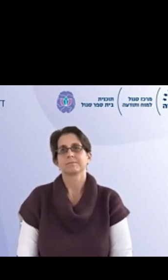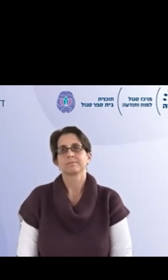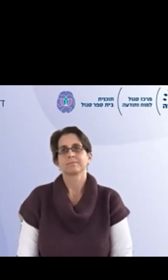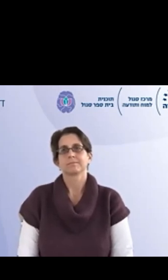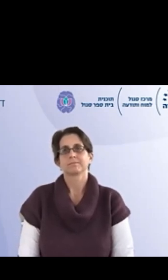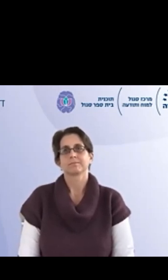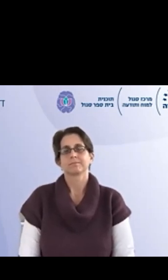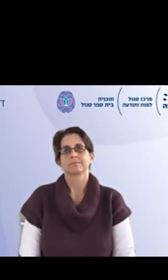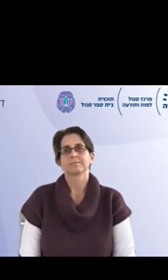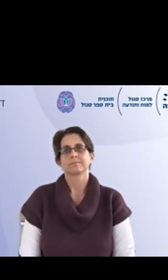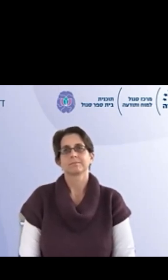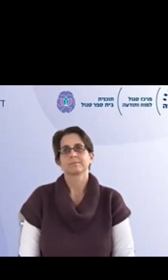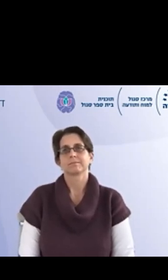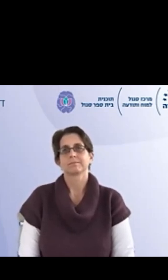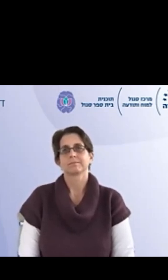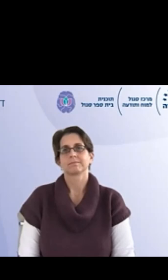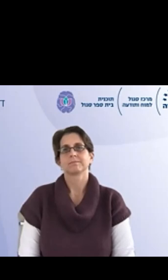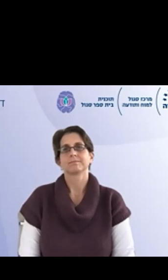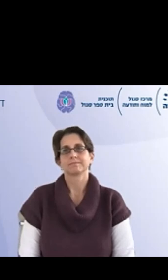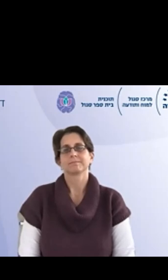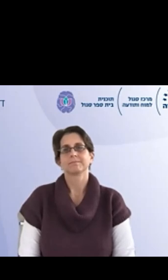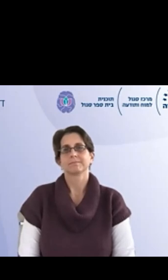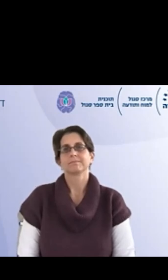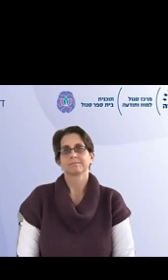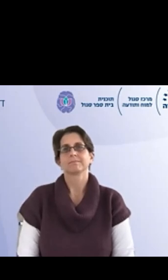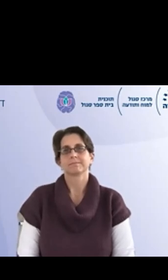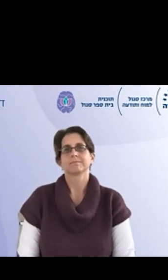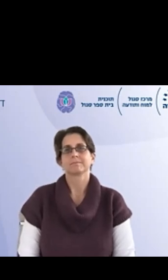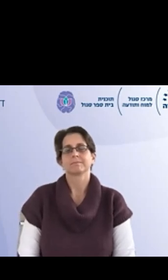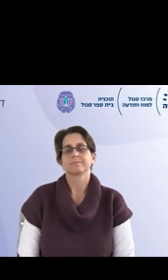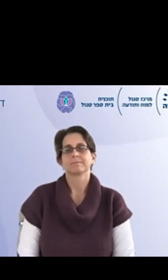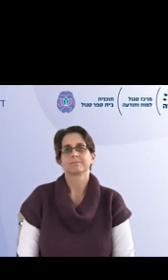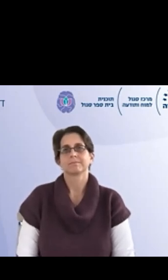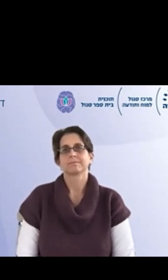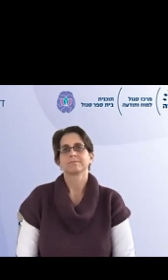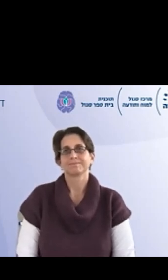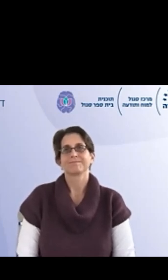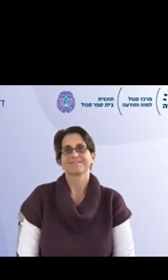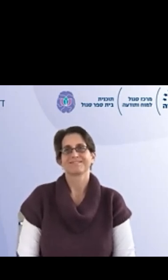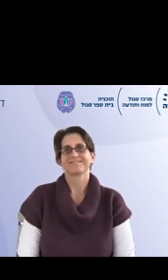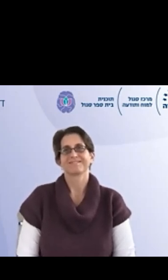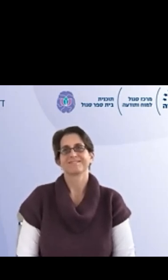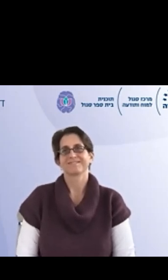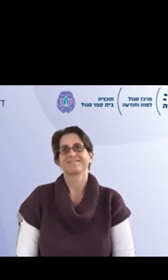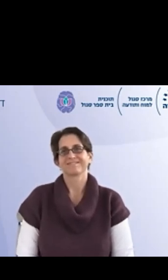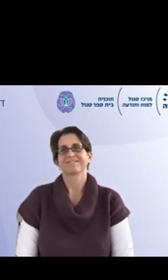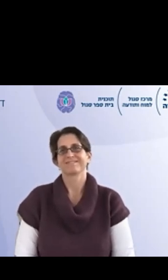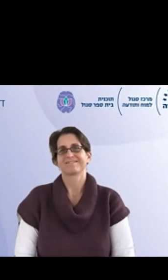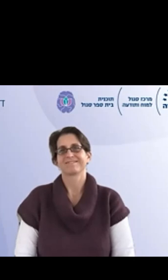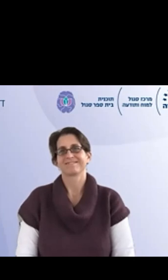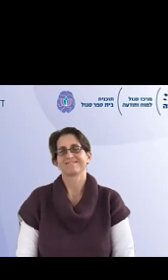שב למה יושבים שם מה צריך אז אנחנו באמת ככה הבאנו עכשיו את זה לשטח ותוך כדי הקשבה אנחנו